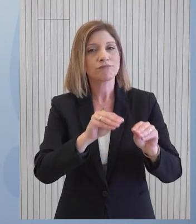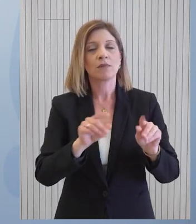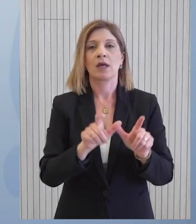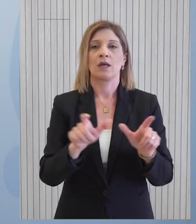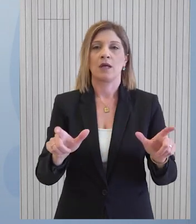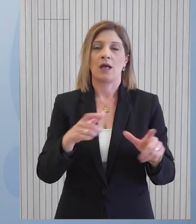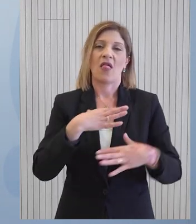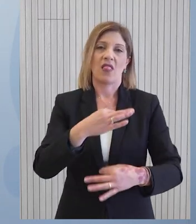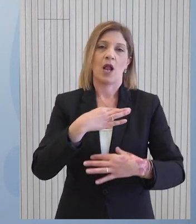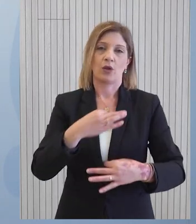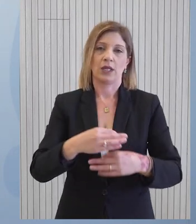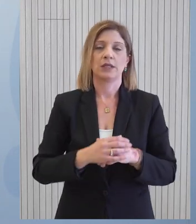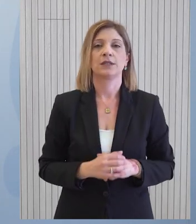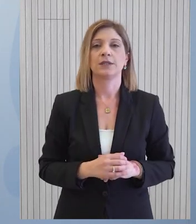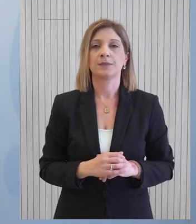ασφάλιση των εθελοντών.